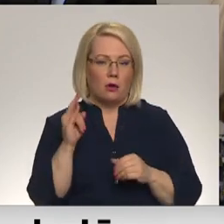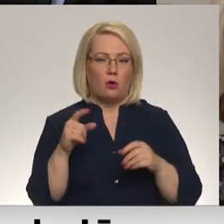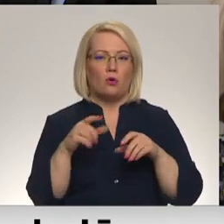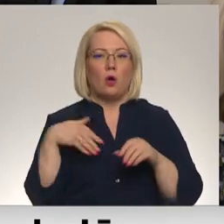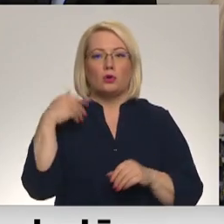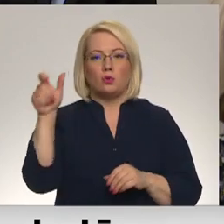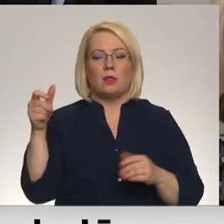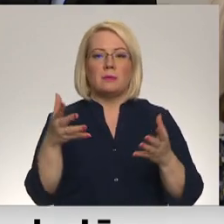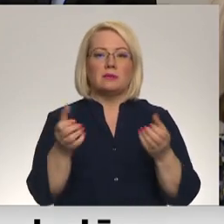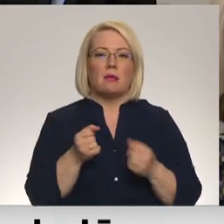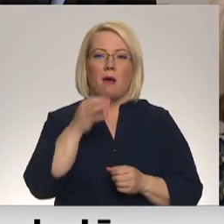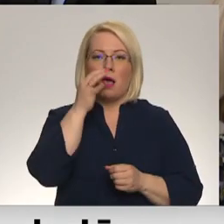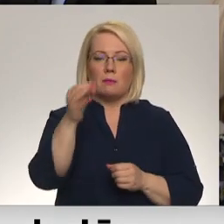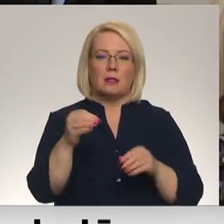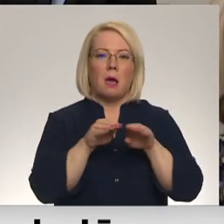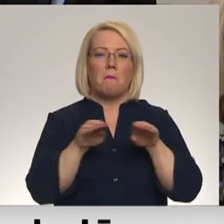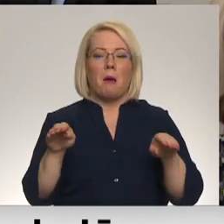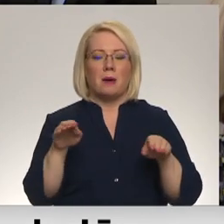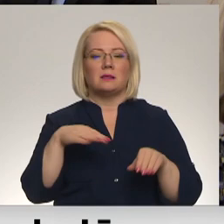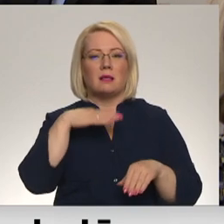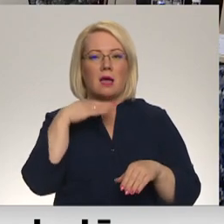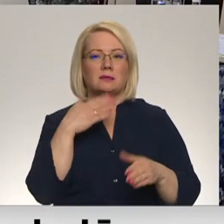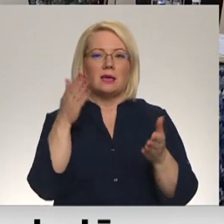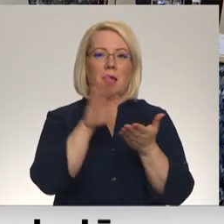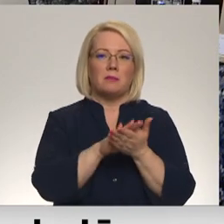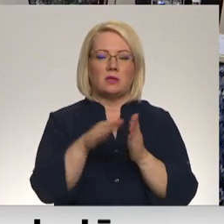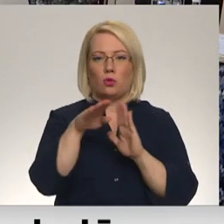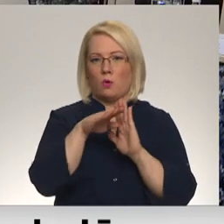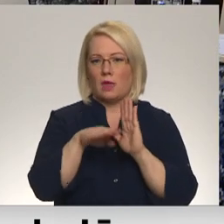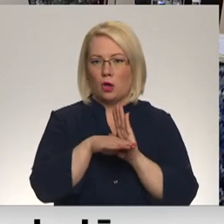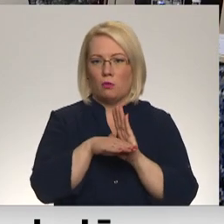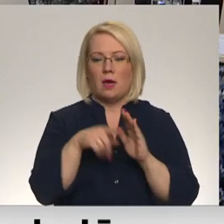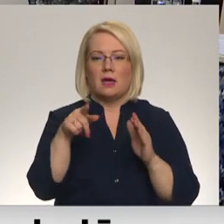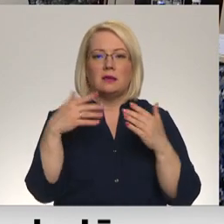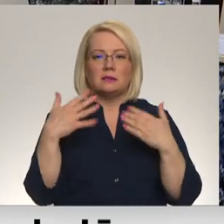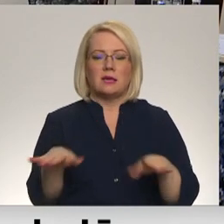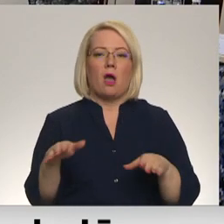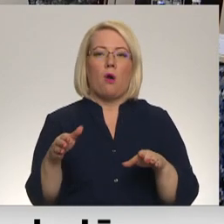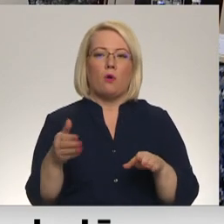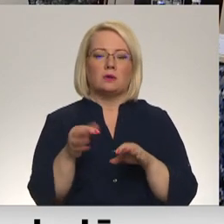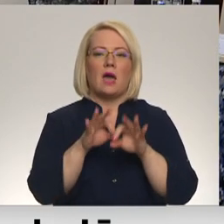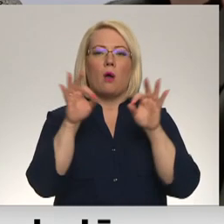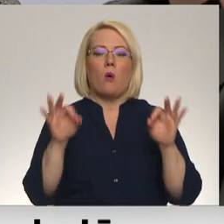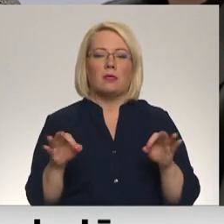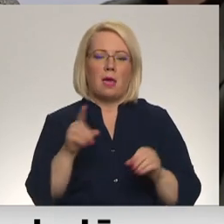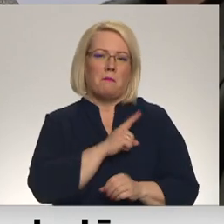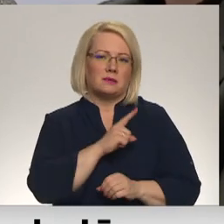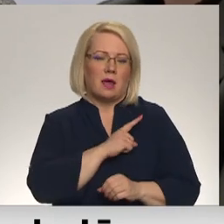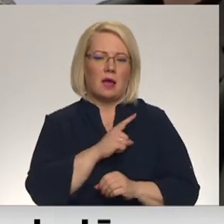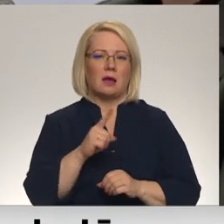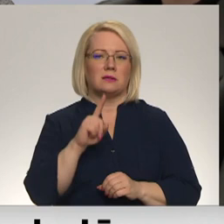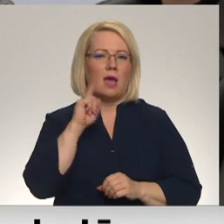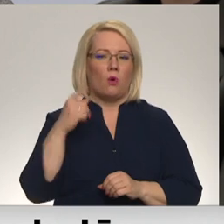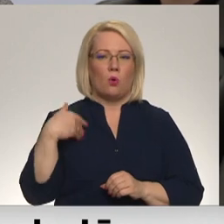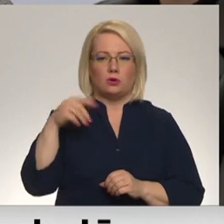saņemtā atbilda varbūt pamats klasi iepazīstināt ar noteikumiem. Tas jau preventīvi pasargās jauno skolēnu, pirms viņš ienācis